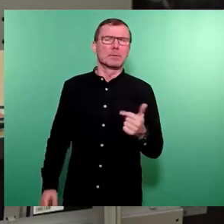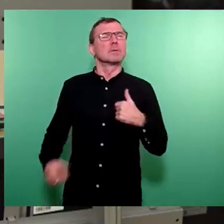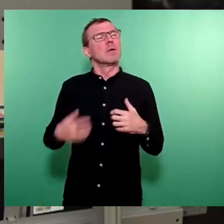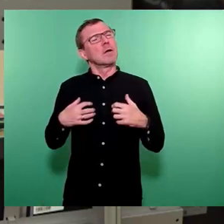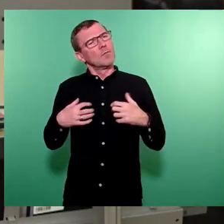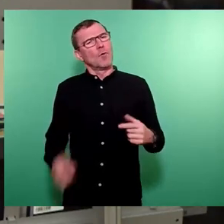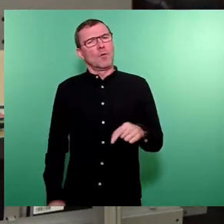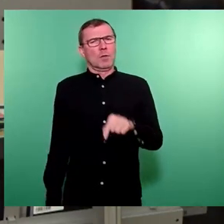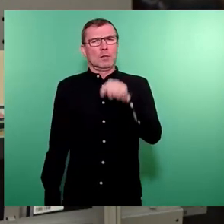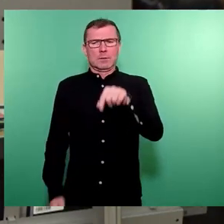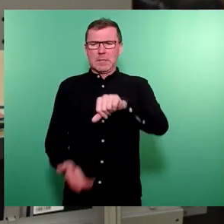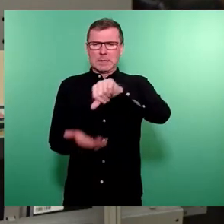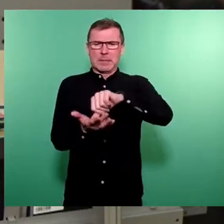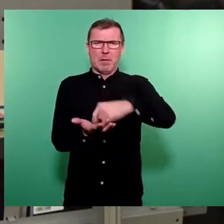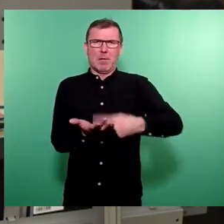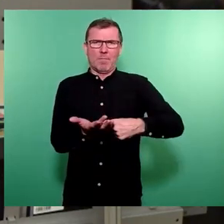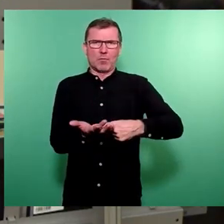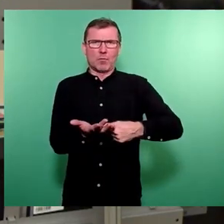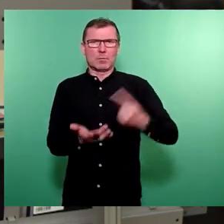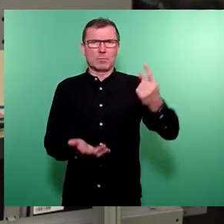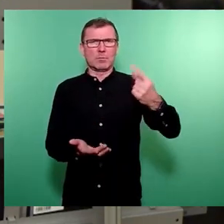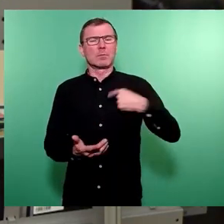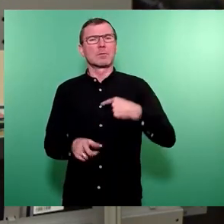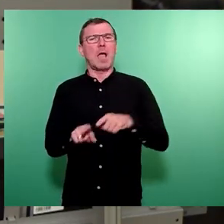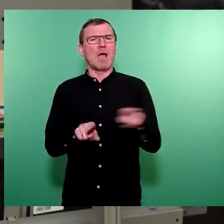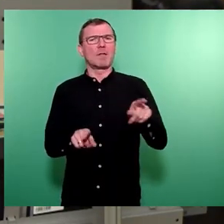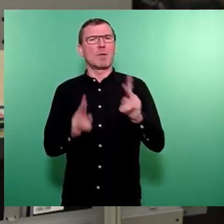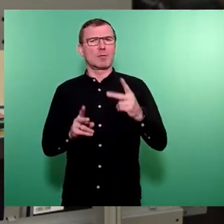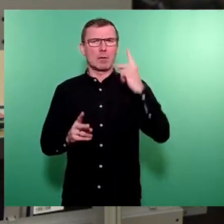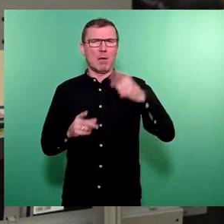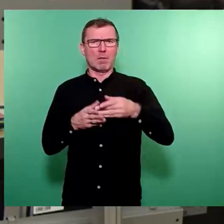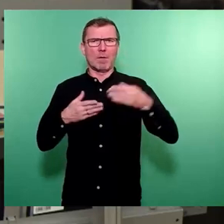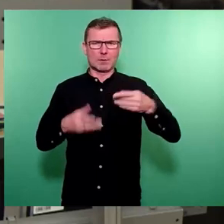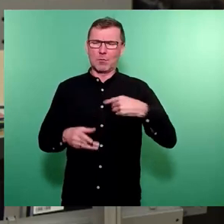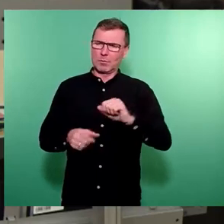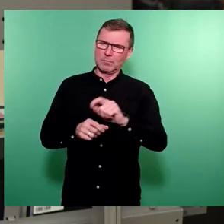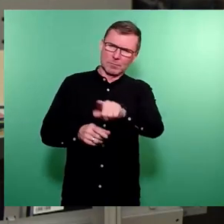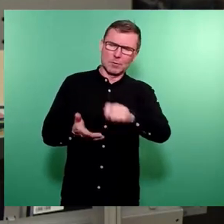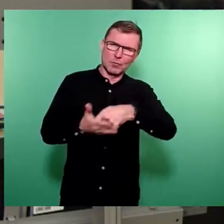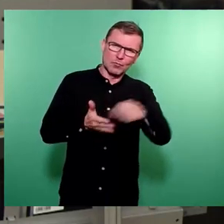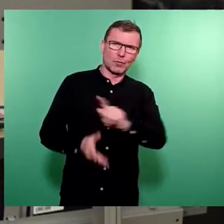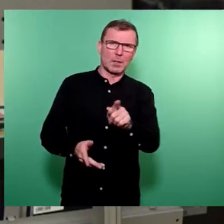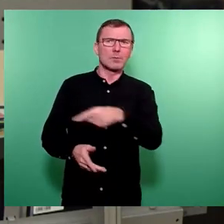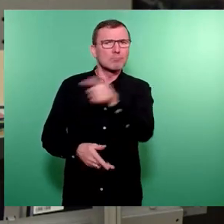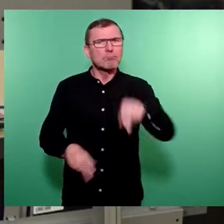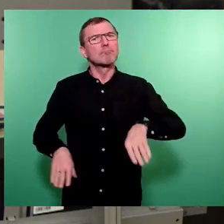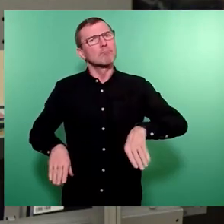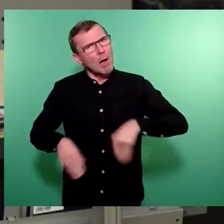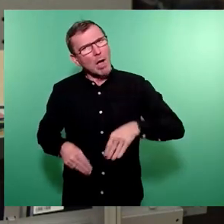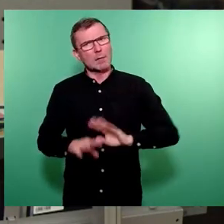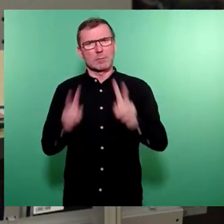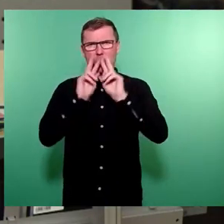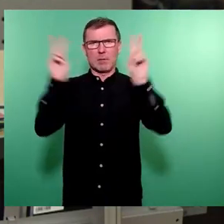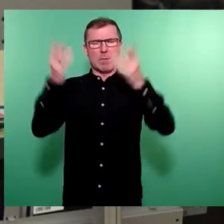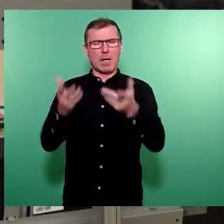diese zentrale Forderung, die wir als FDP- Stadtratsfraktion mit eingebracht haben, respektiert worden ist, dass die Berücksichtigung